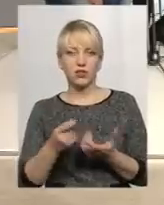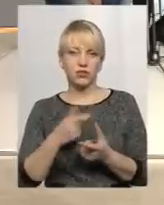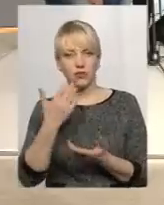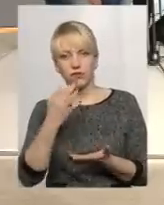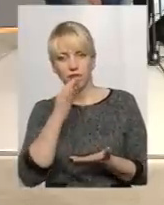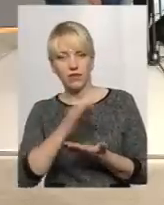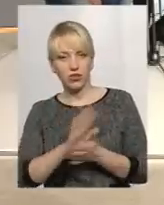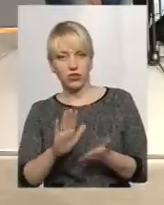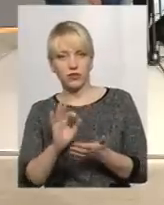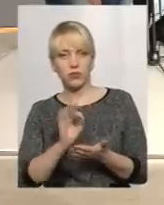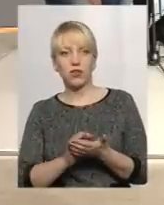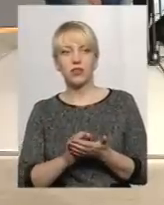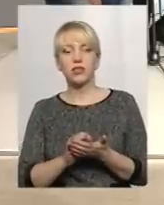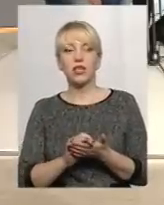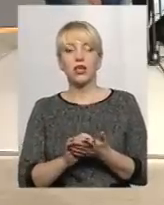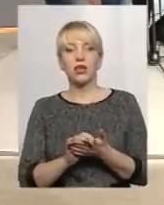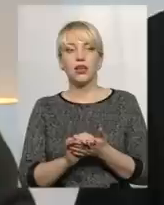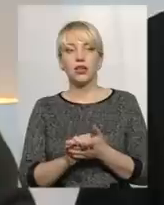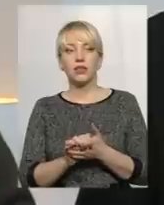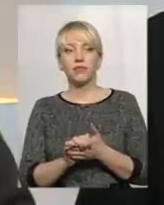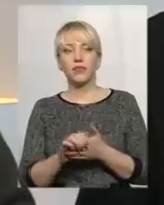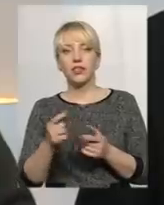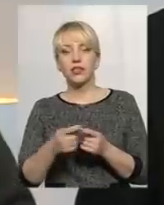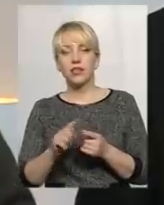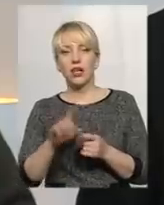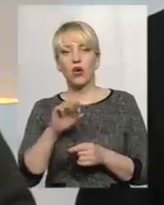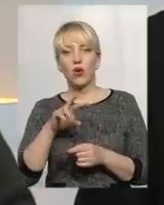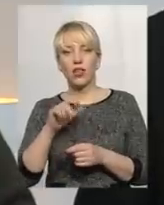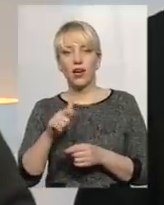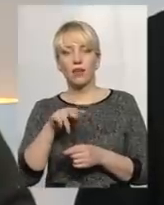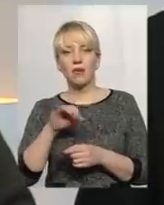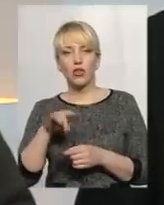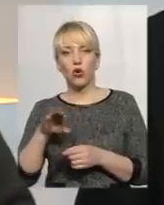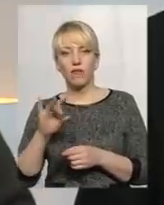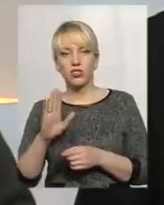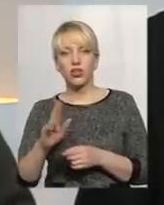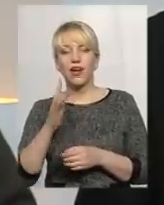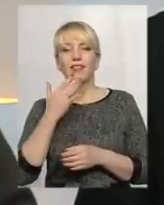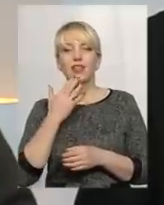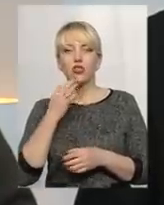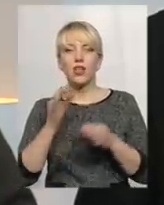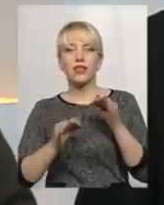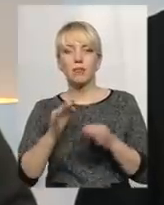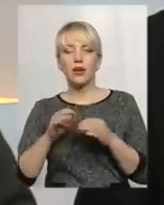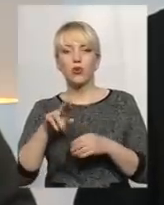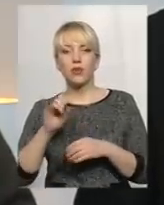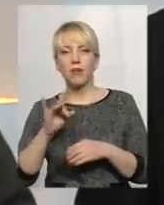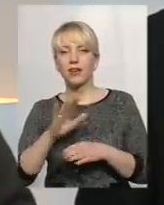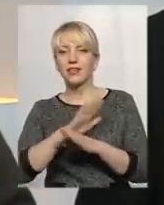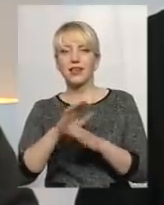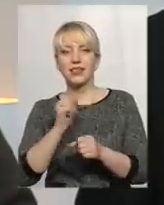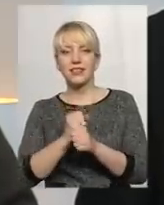ваших? Це, я так впізнав, це Олег Петрович. Олег Петрович, національний природний парк не здійснює